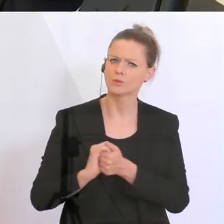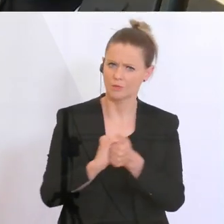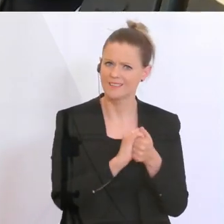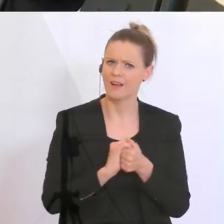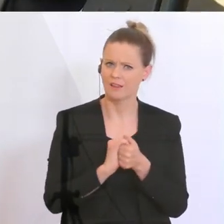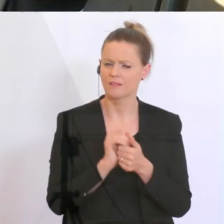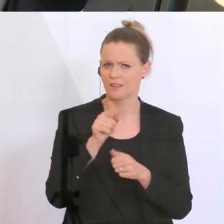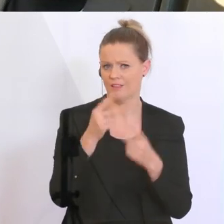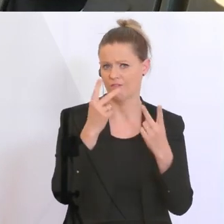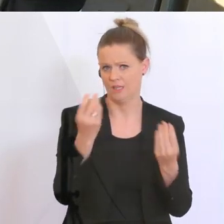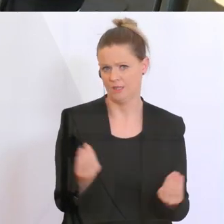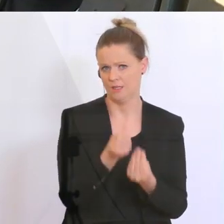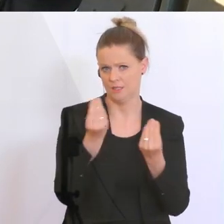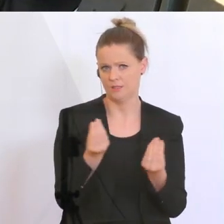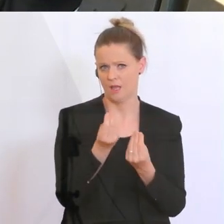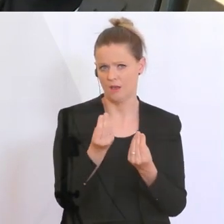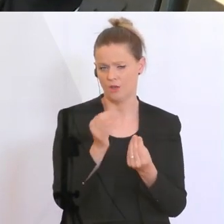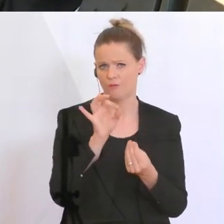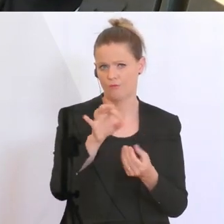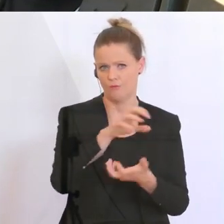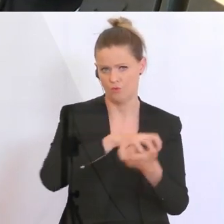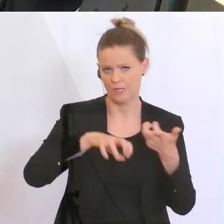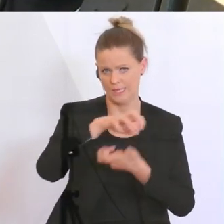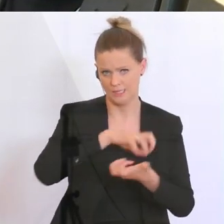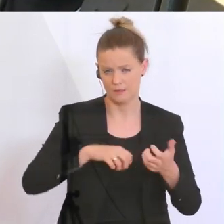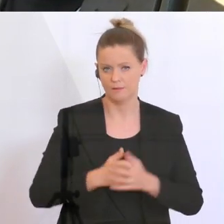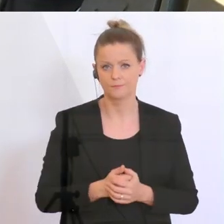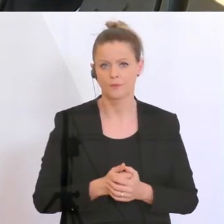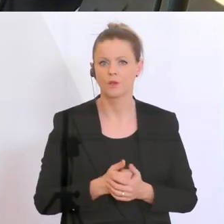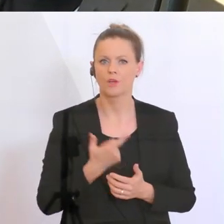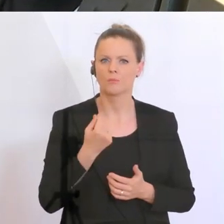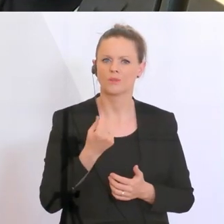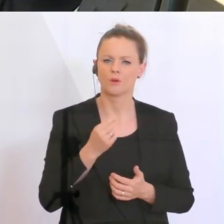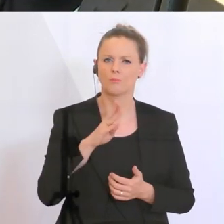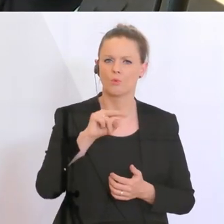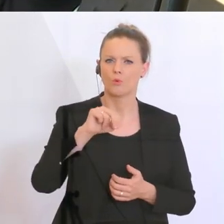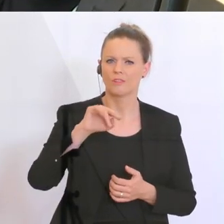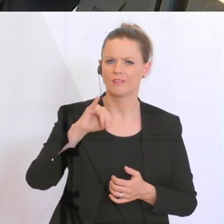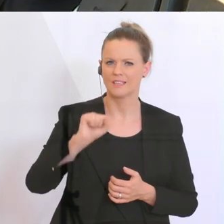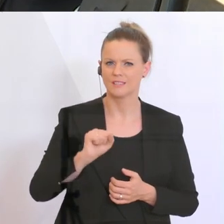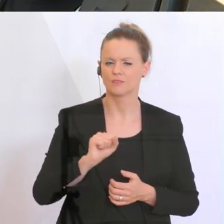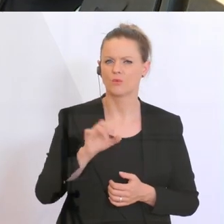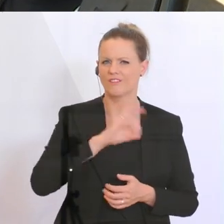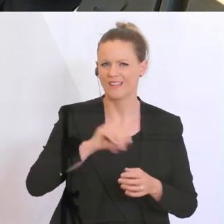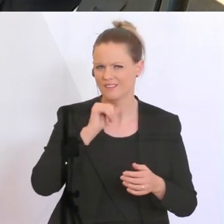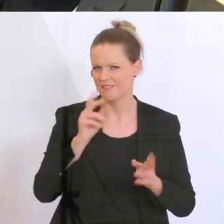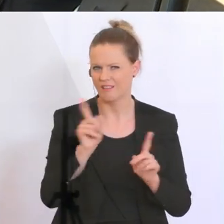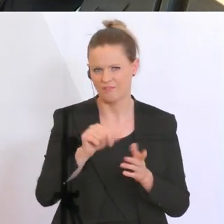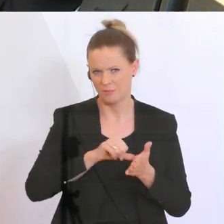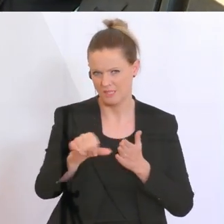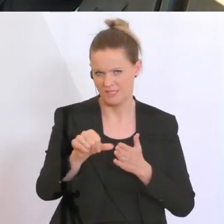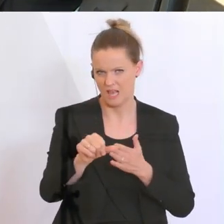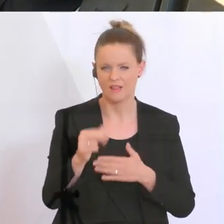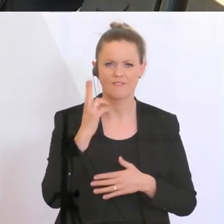eine wichtige Sache in der Krise. Es dürfen keine Bonus und keine Dividenden ausgezahlt werden von